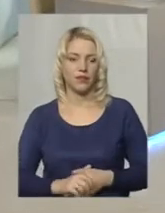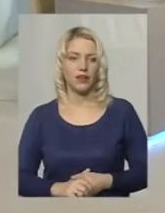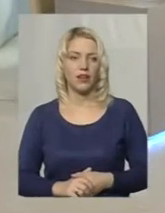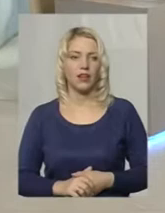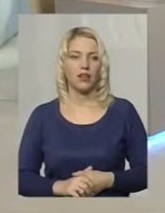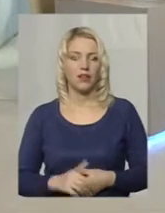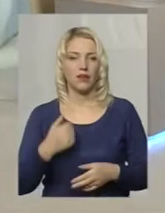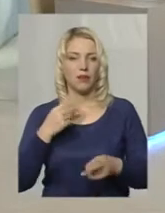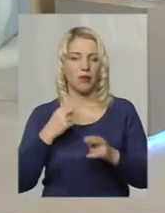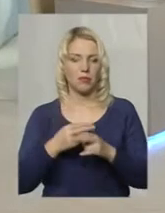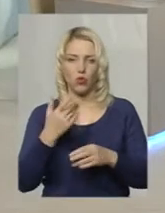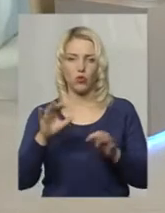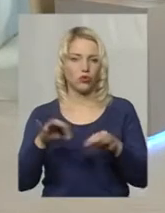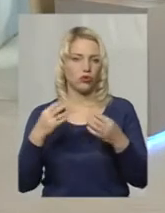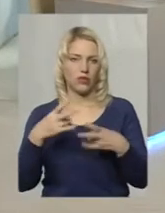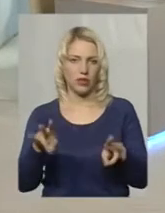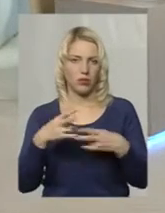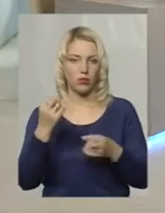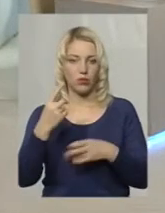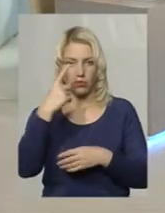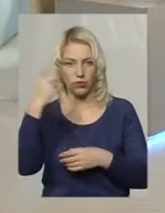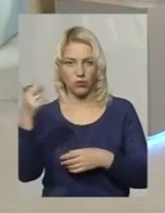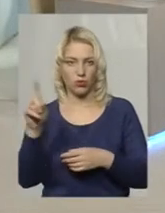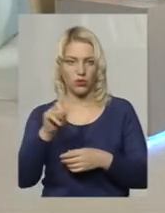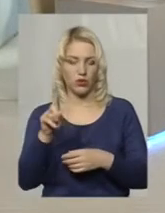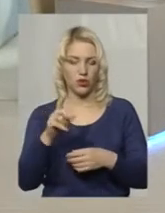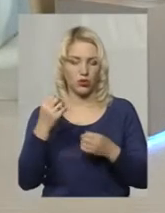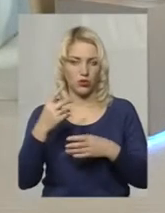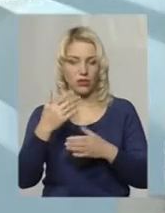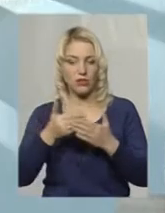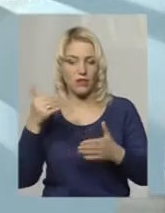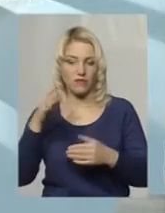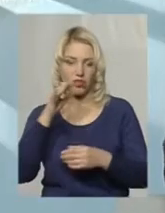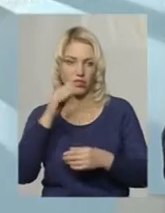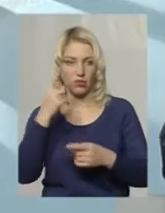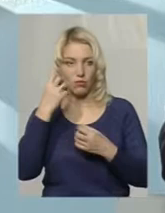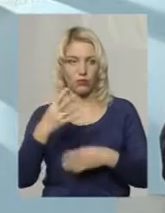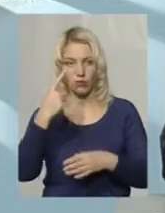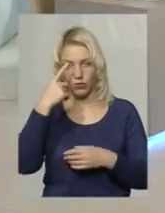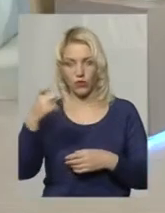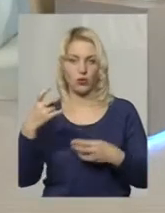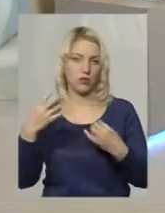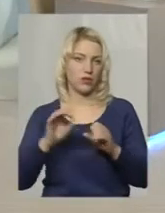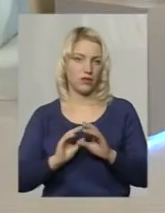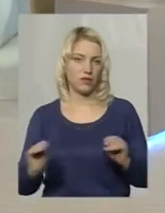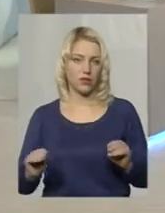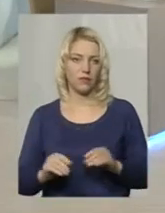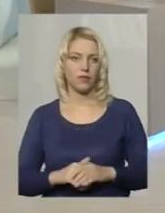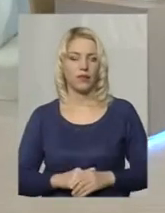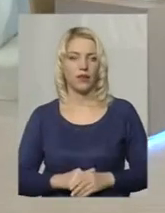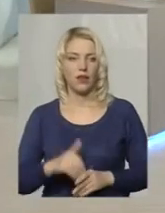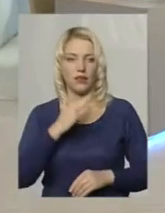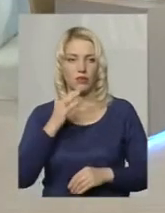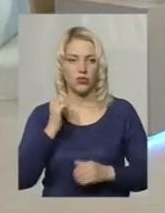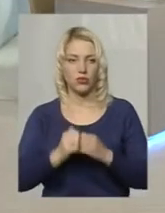перебію, дозволи як такого не треба, там повідомлення просто декларативно, завчасно, просто повідомити потрібно. Так, дійсно, набагато частіше люди